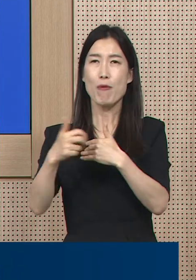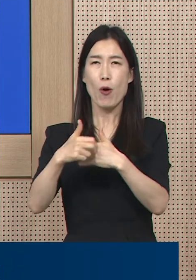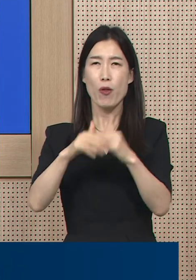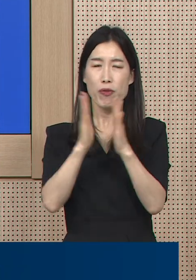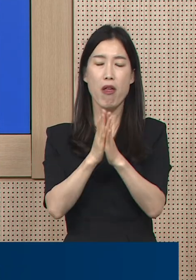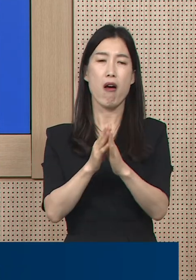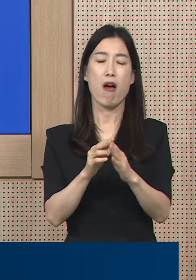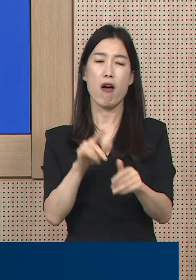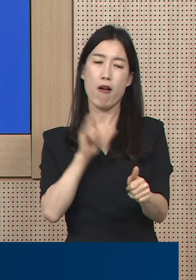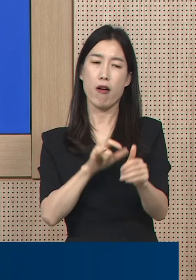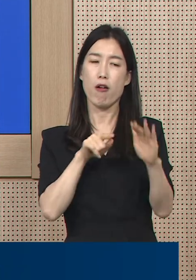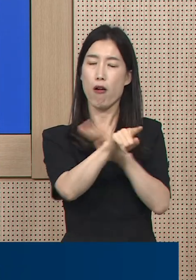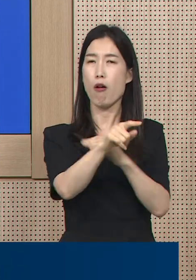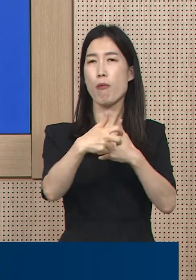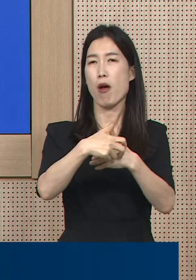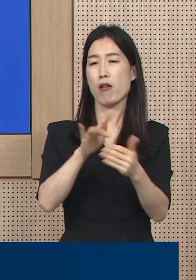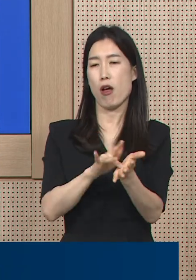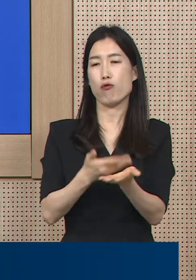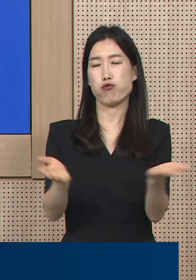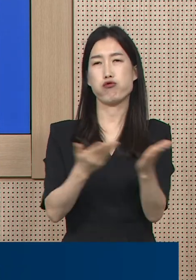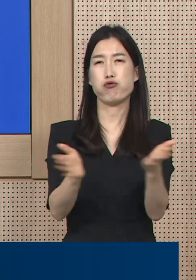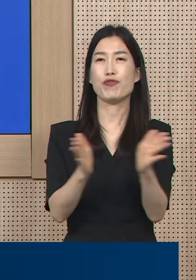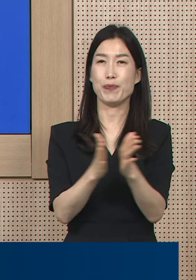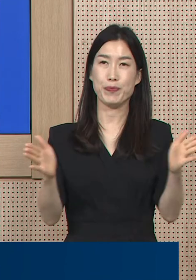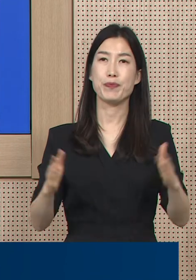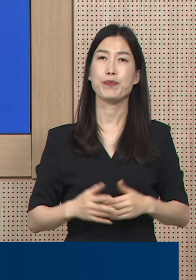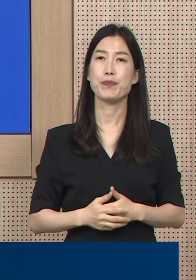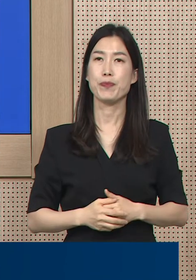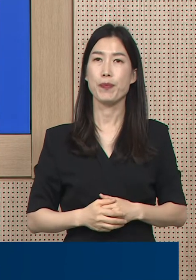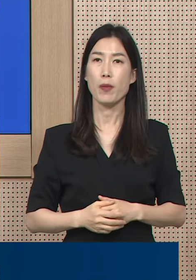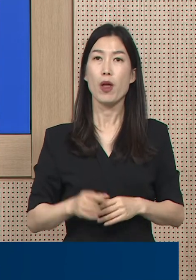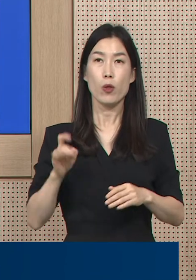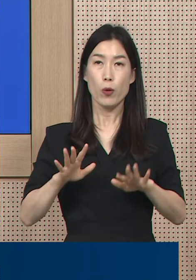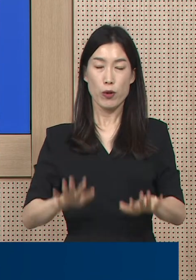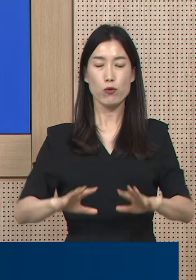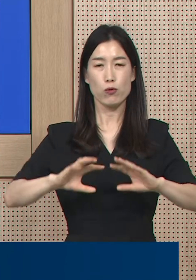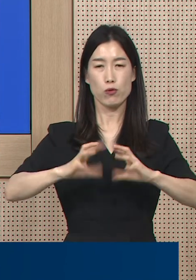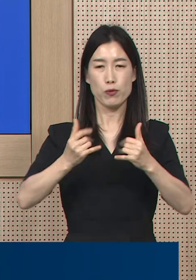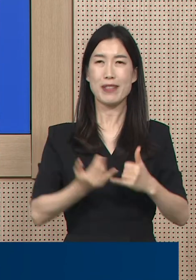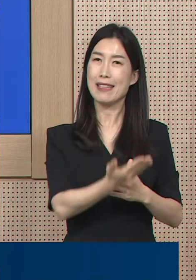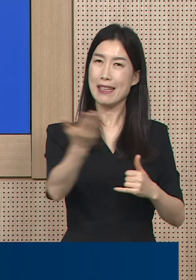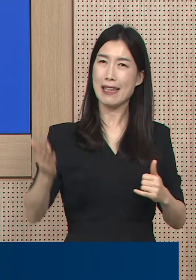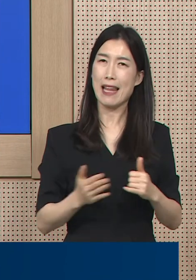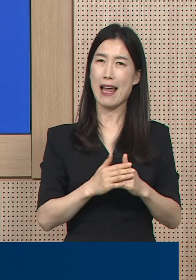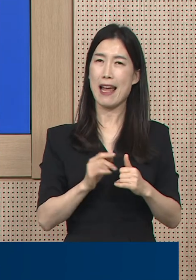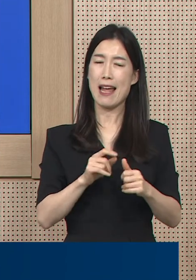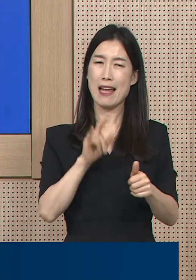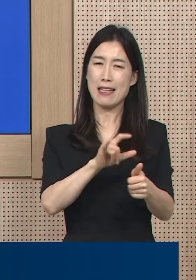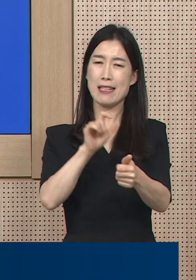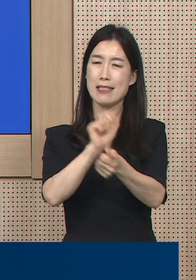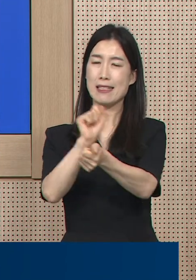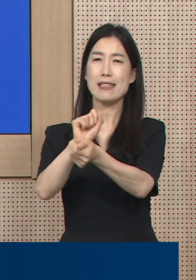또한 국민참여형 사회적 거리 두기 시행을 통해 사회의 경제적 피해 규모를 최소화하기로 하였습니다.